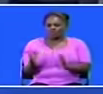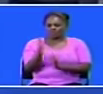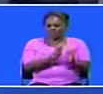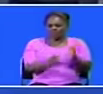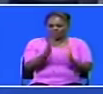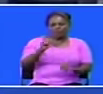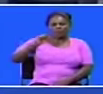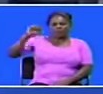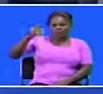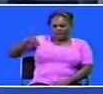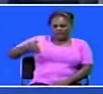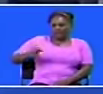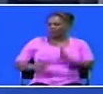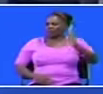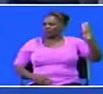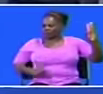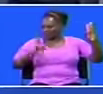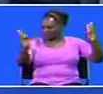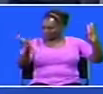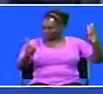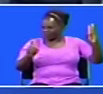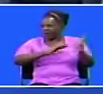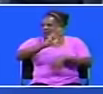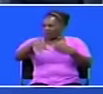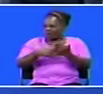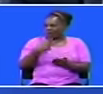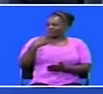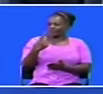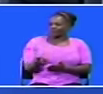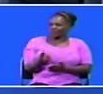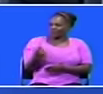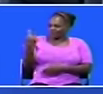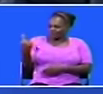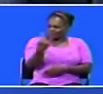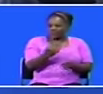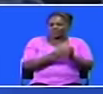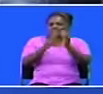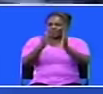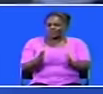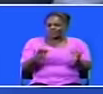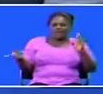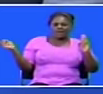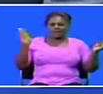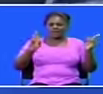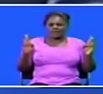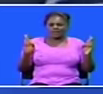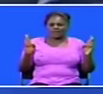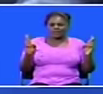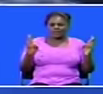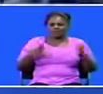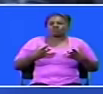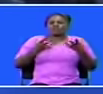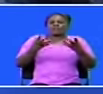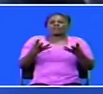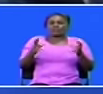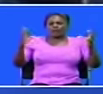siasazetu za hapa western province. Kwa sababu sote tulisema that kila kiongozi must be ready to sacrifice for the